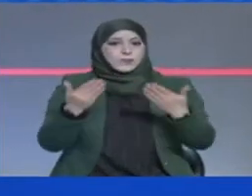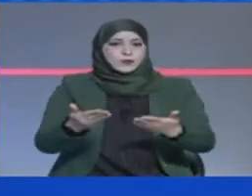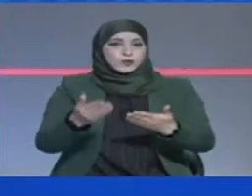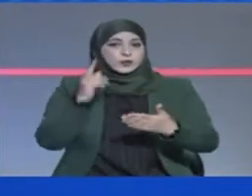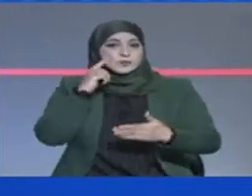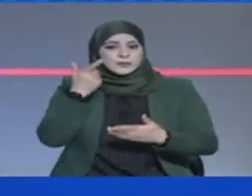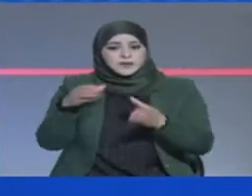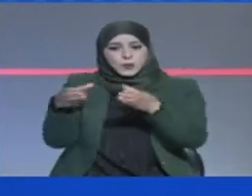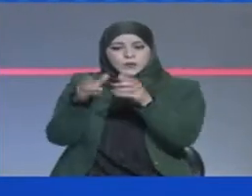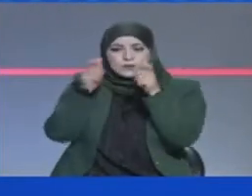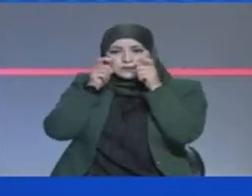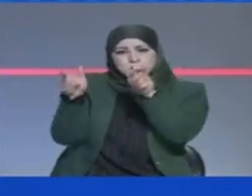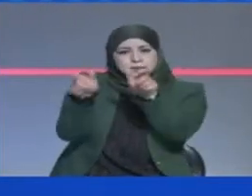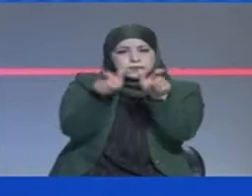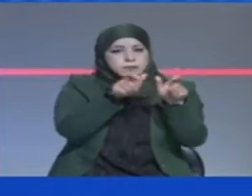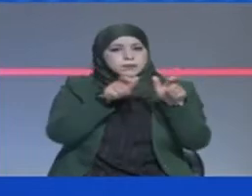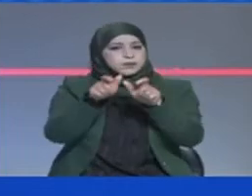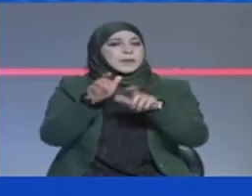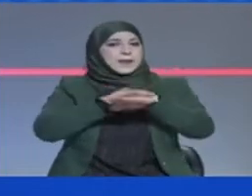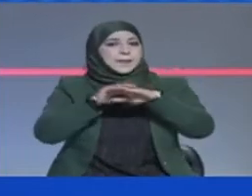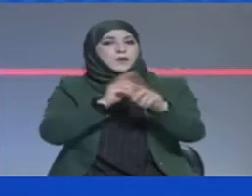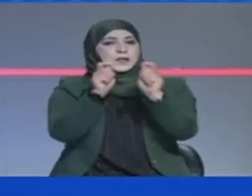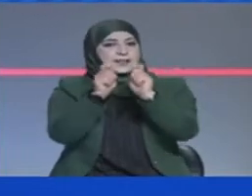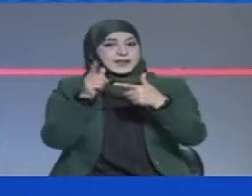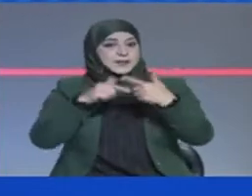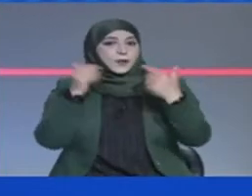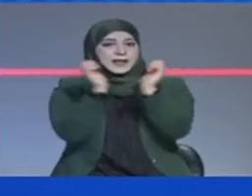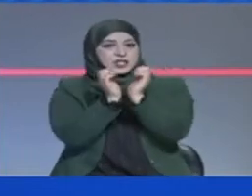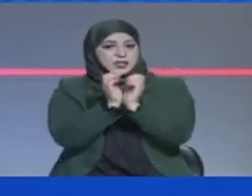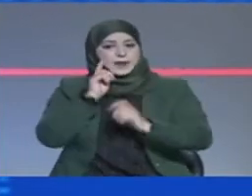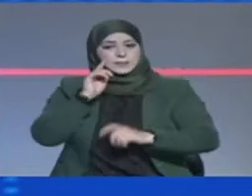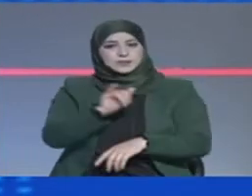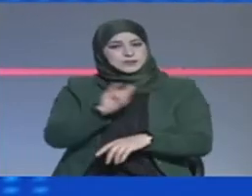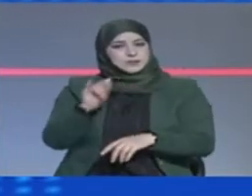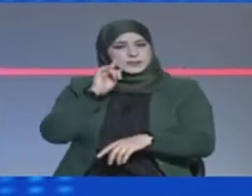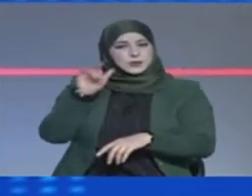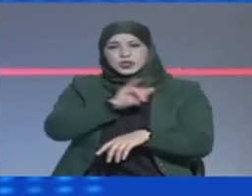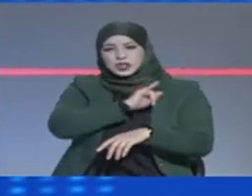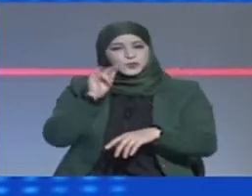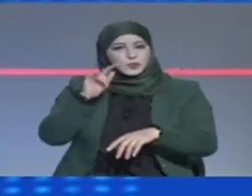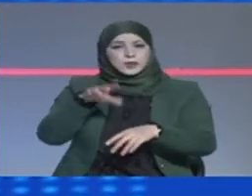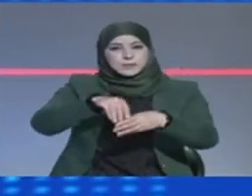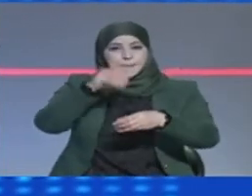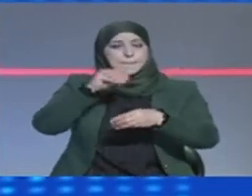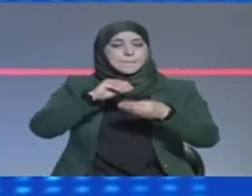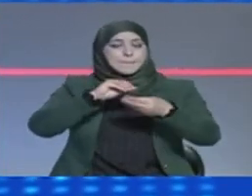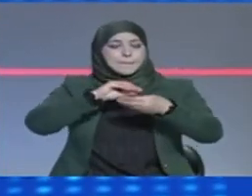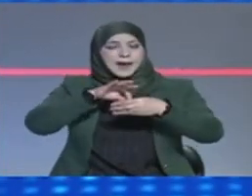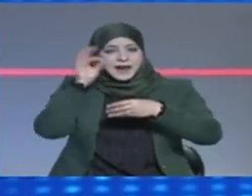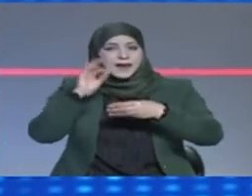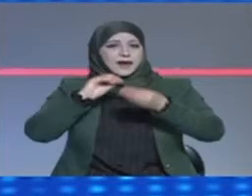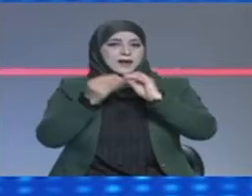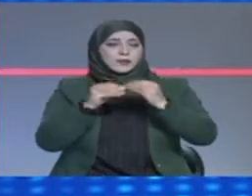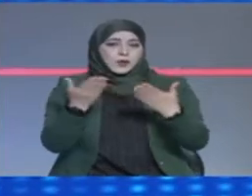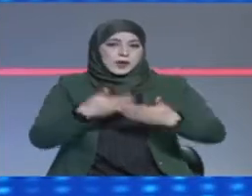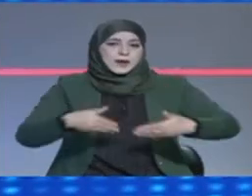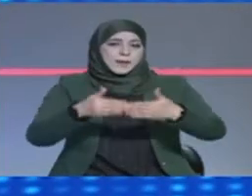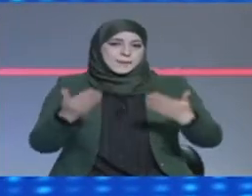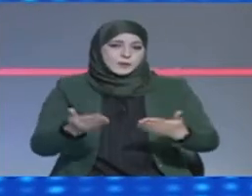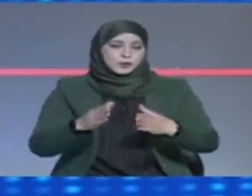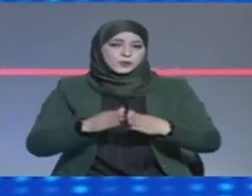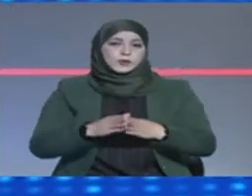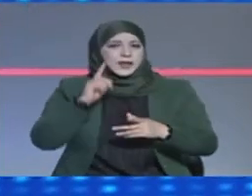مراقبون ومحللون الشأن العام والسياسي في تونس أنها لن تكون مخرجا من عنق الزجاجة ولا حلا للأزمة